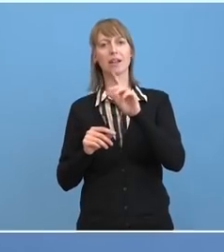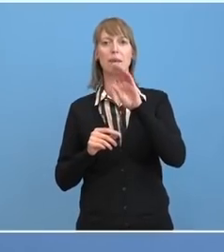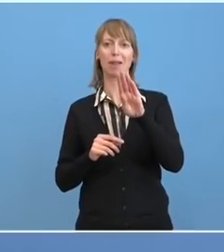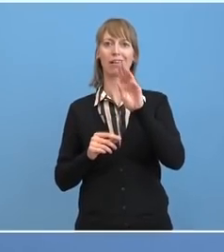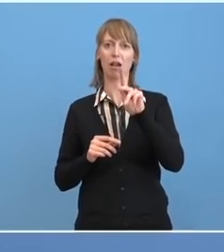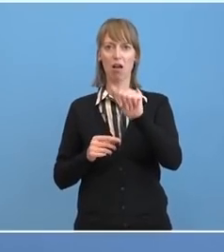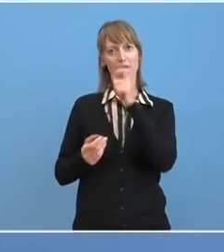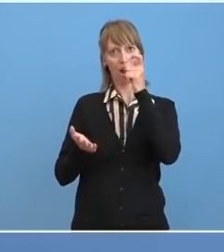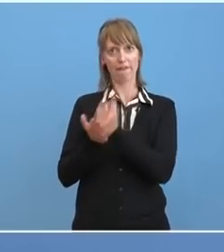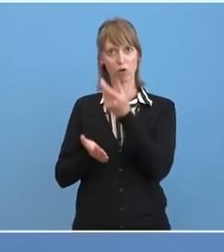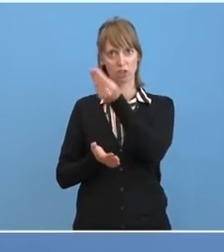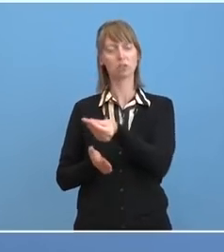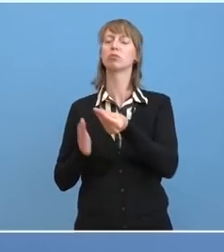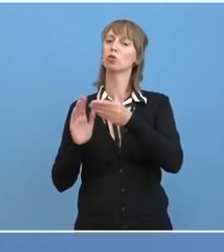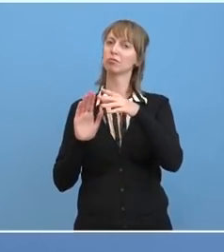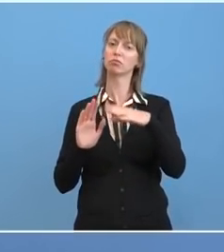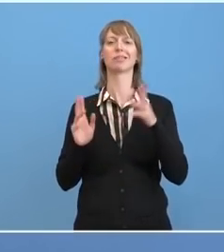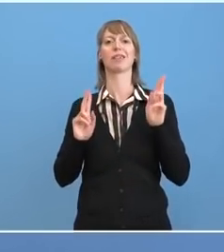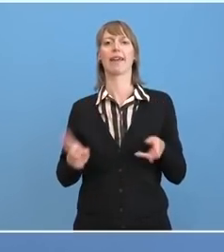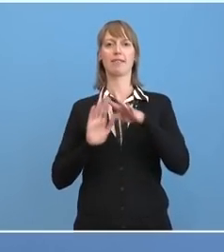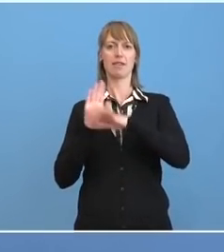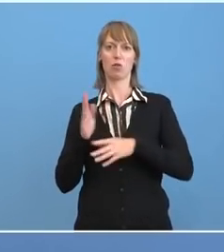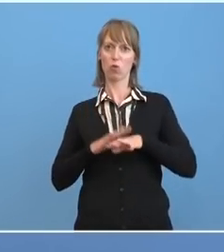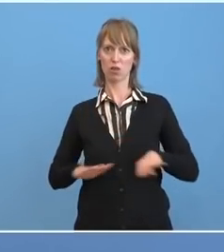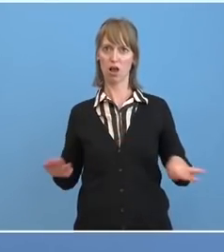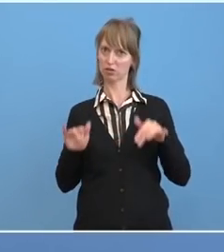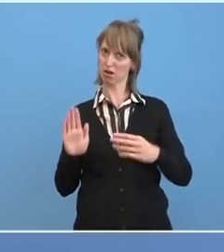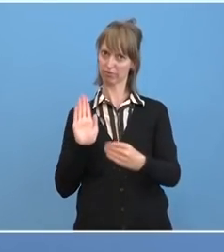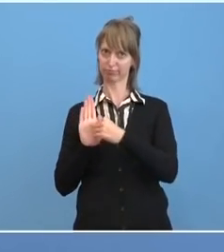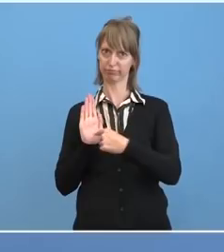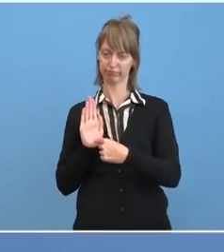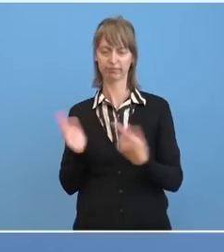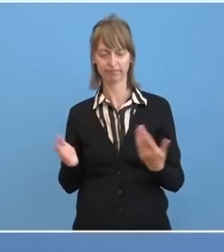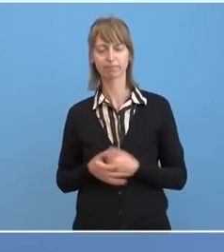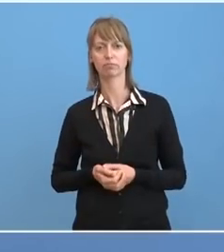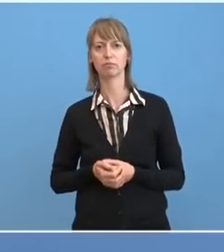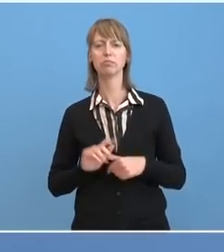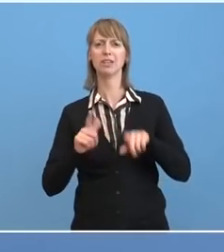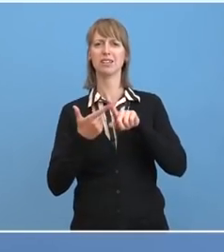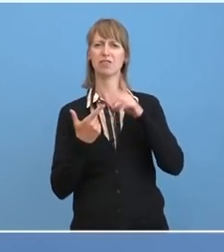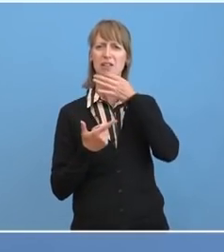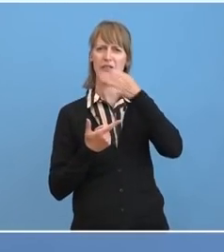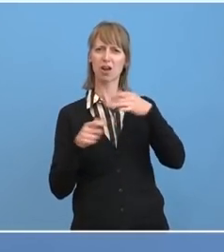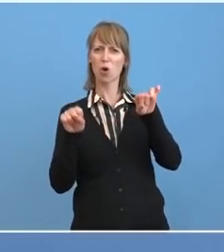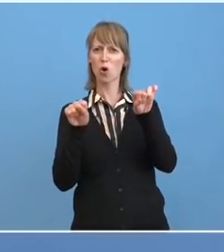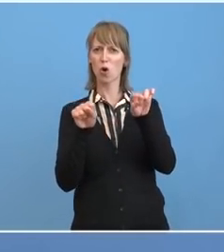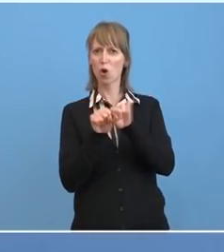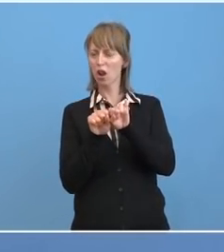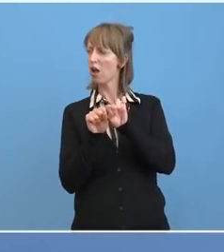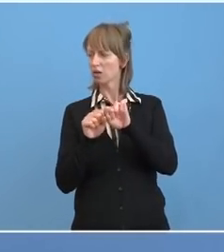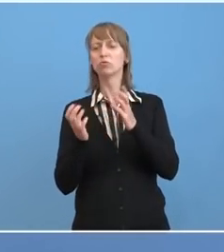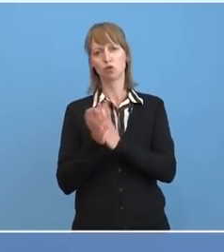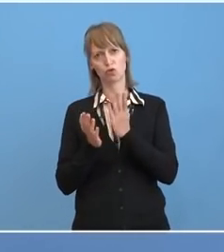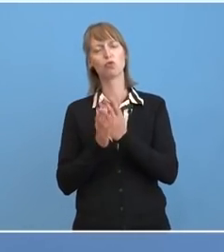eine rechtliche Grundlage im BKA-Gesetz. Damit ist die zweite Frage online von Herrn Gluckroft auch. Beantwortet, wollten Sie noch